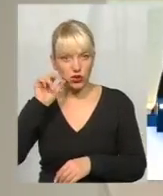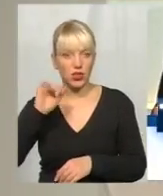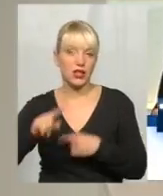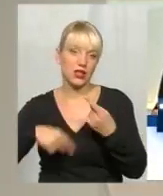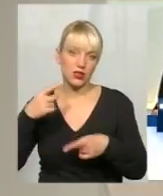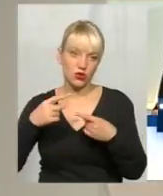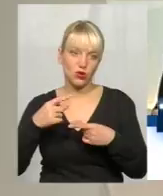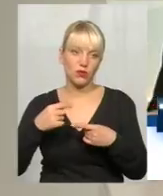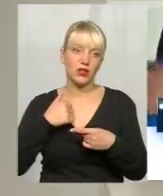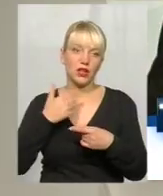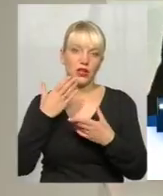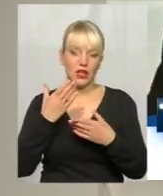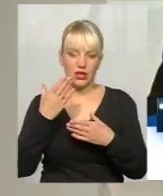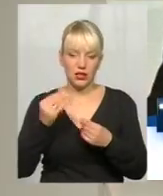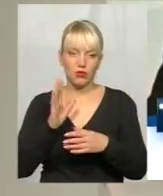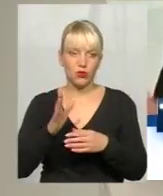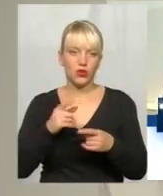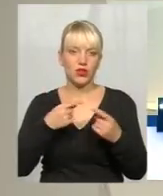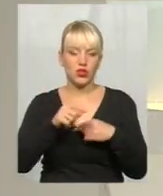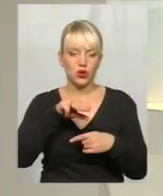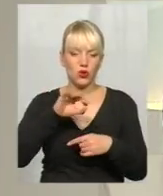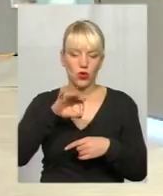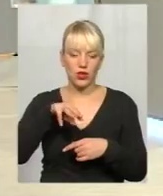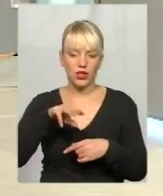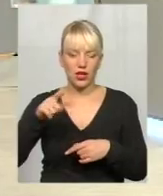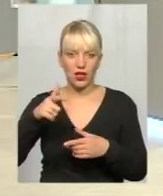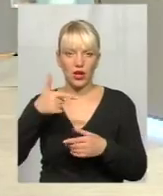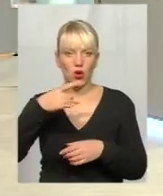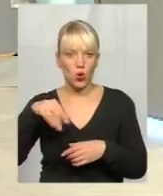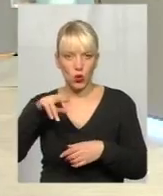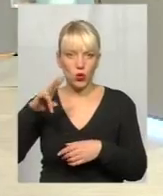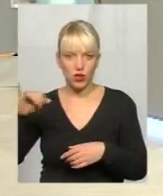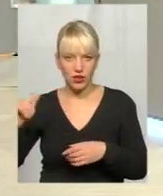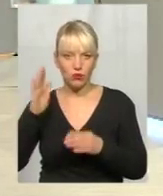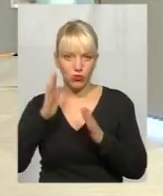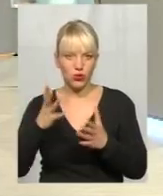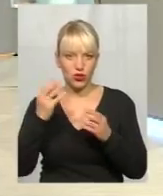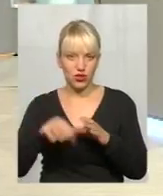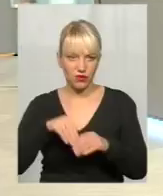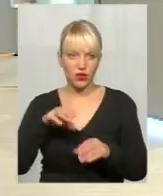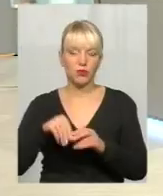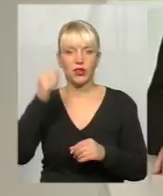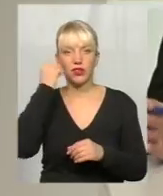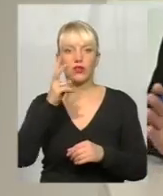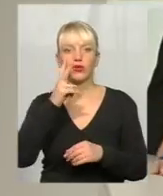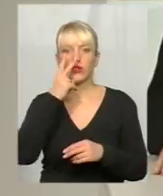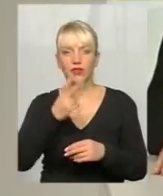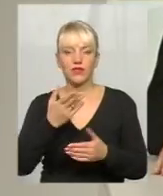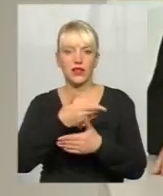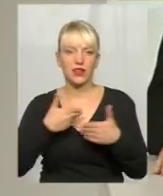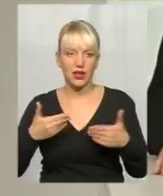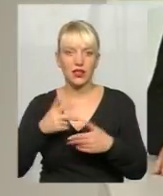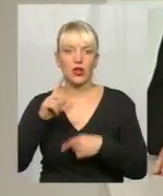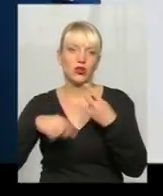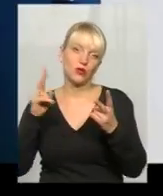наступні знову насуваються в інших ОТГ. Це в грудні, якщо не помиляюся, будуть. Ну, і дякую всім, хто дивився нас, і